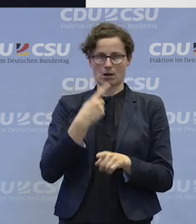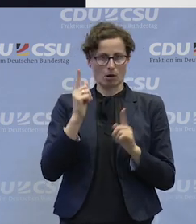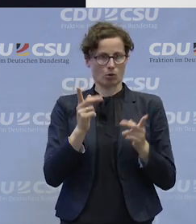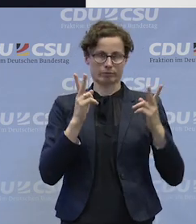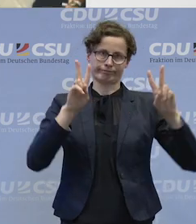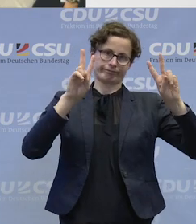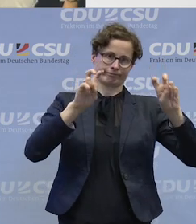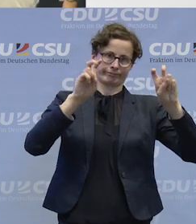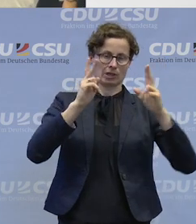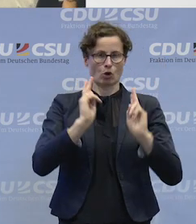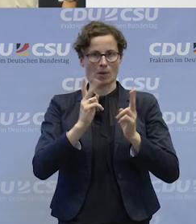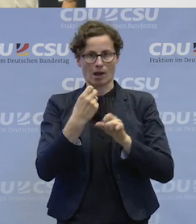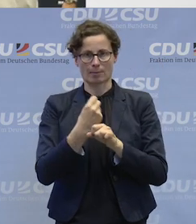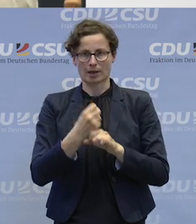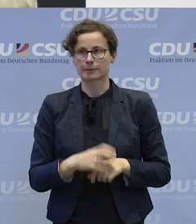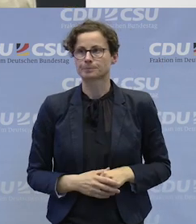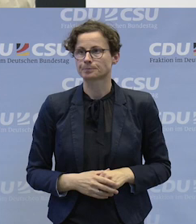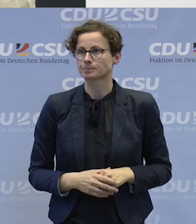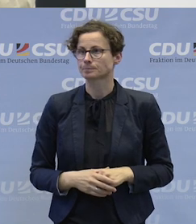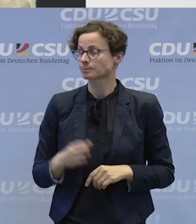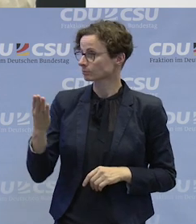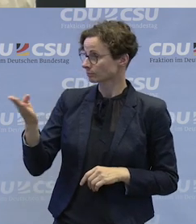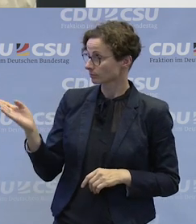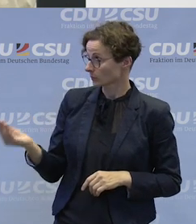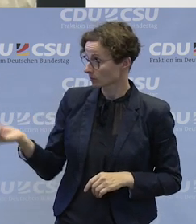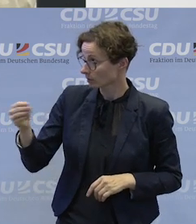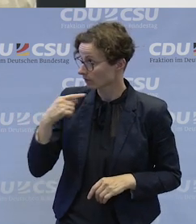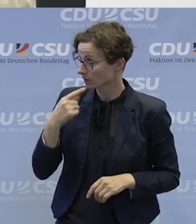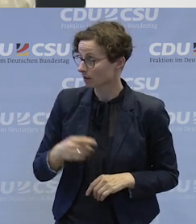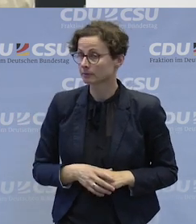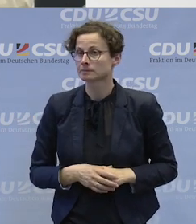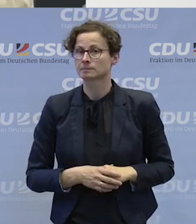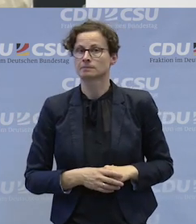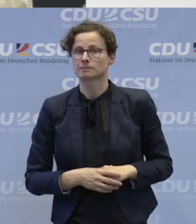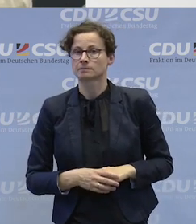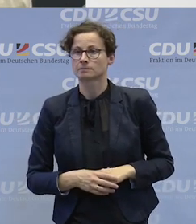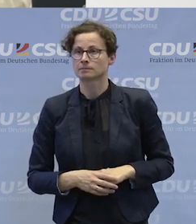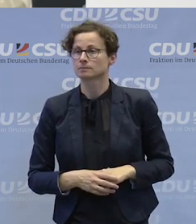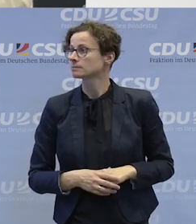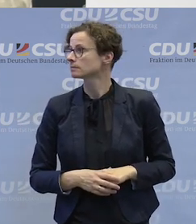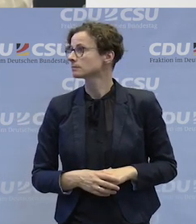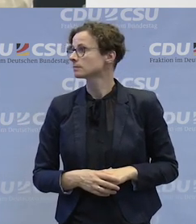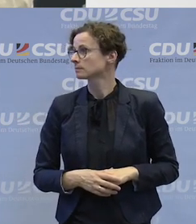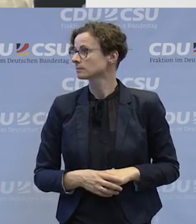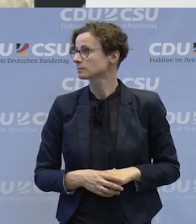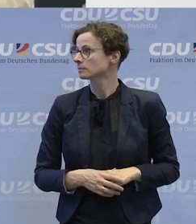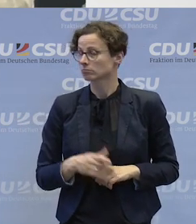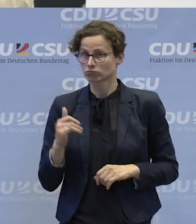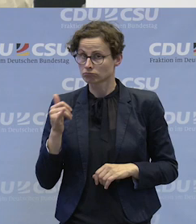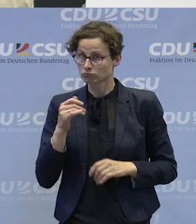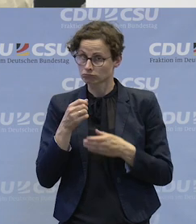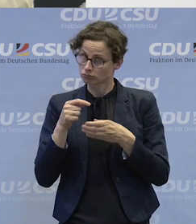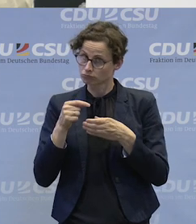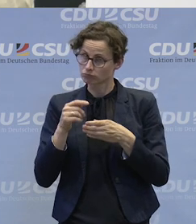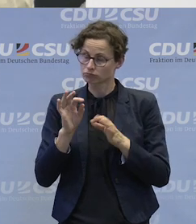Gibt es Ergänzungen aus der Runde? Ja, sehr gerne. Ist an. Ist an, okay.